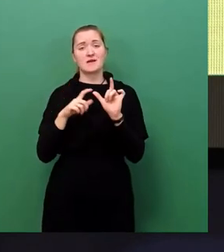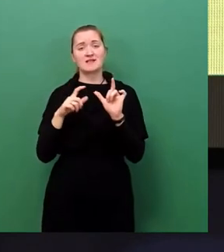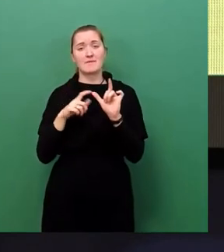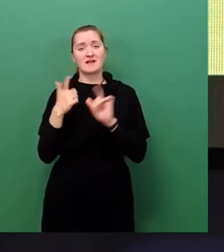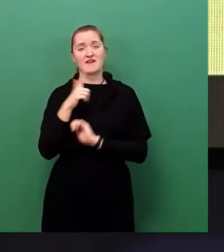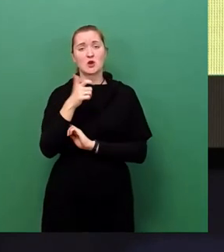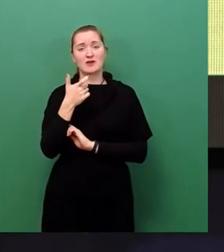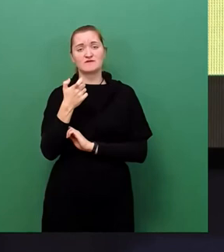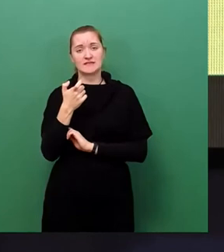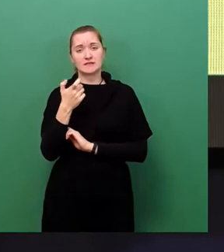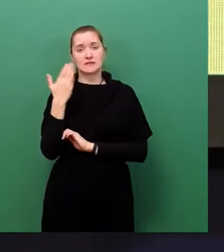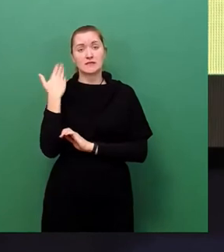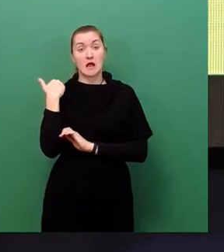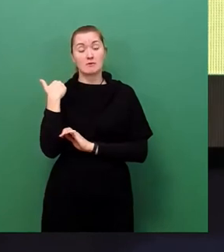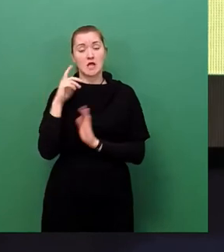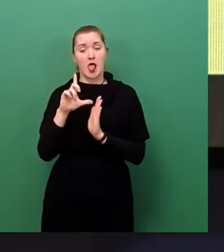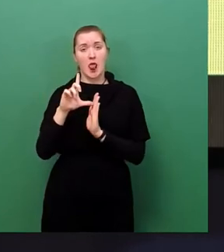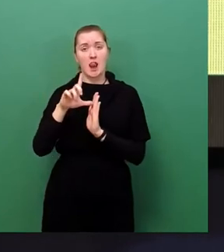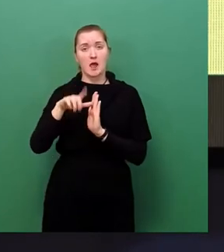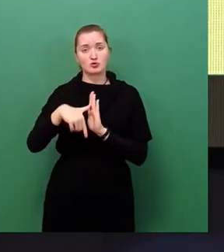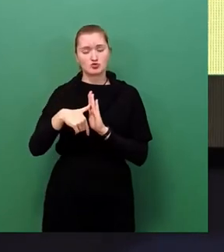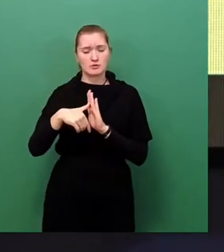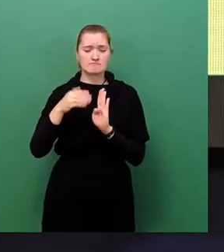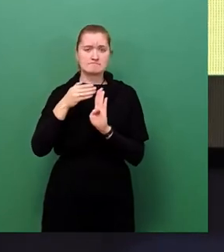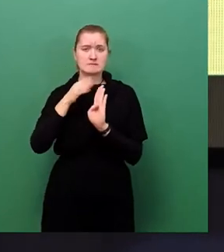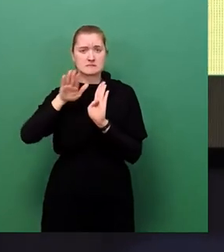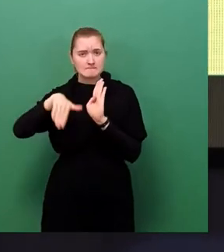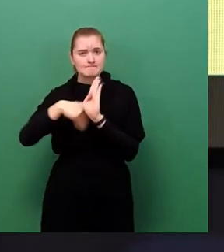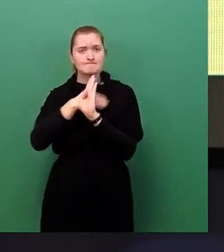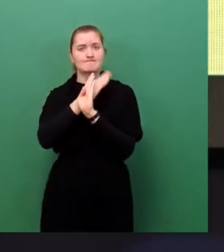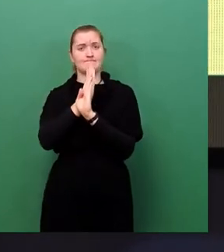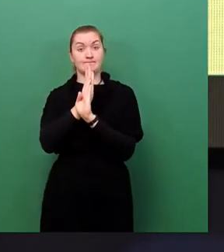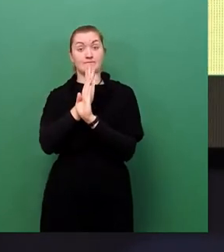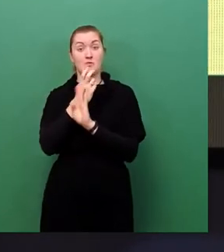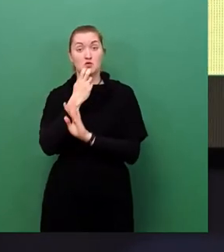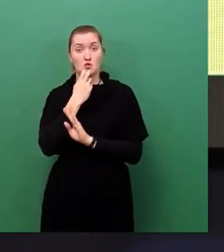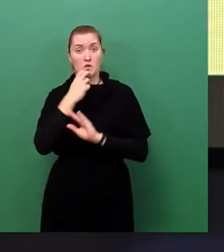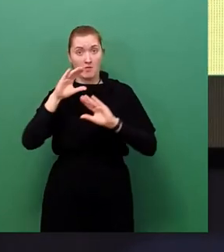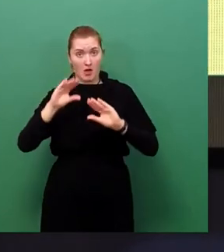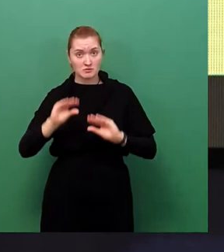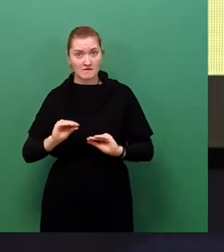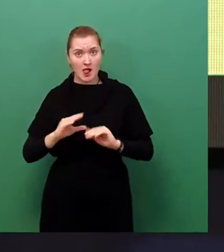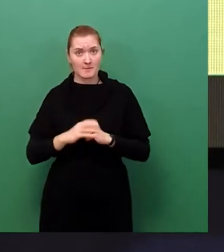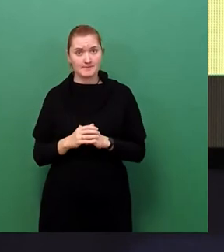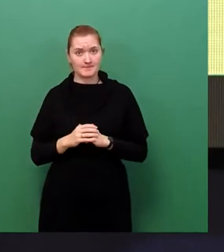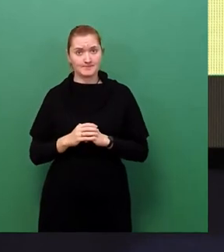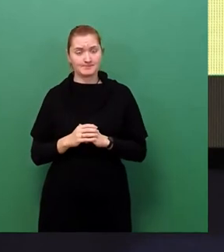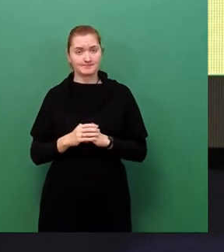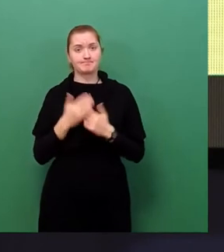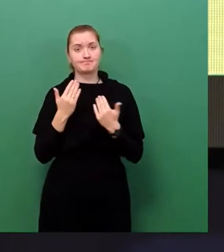von beginnend an der halben Stunde bis zu einigen Stunden zu einem Stromausfall kam. Die Gründe sind in den Gremien